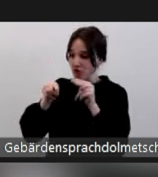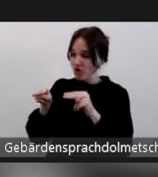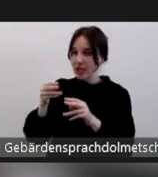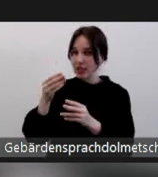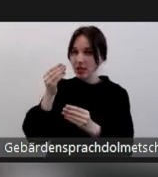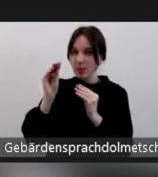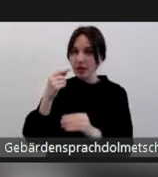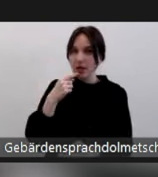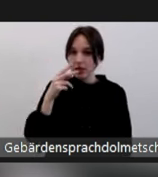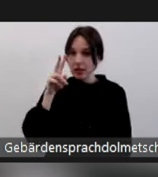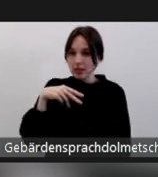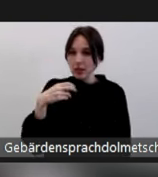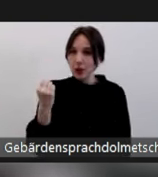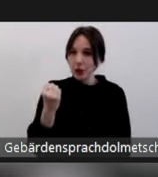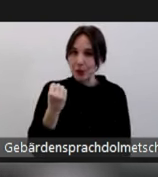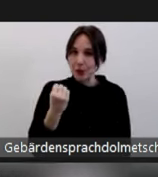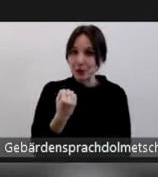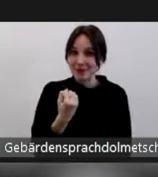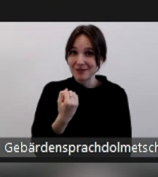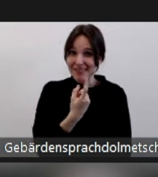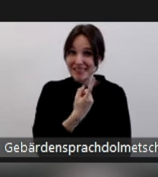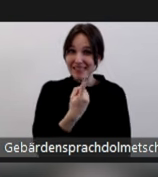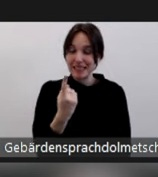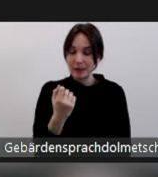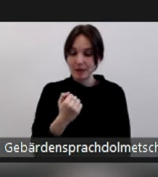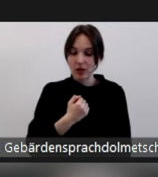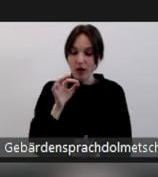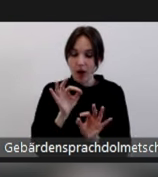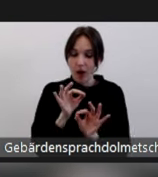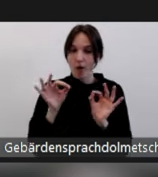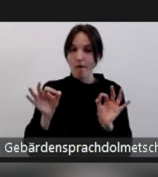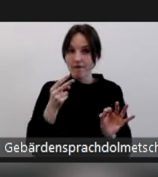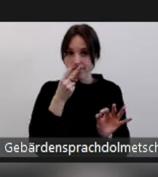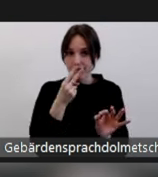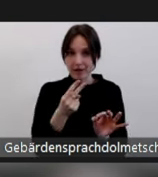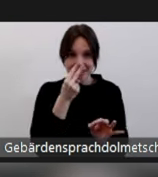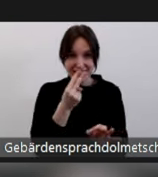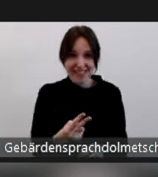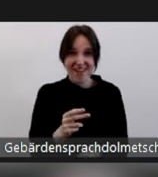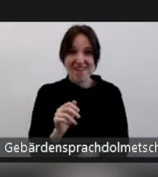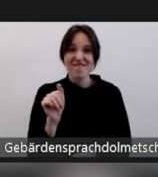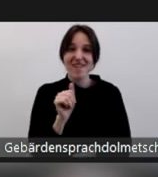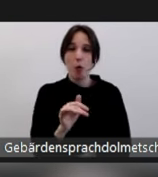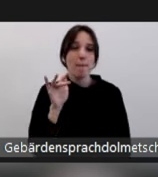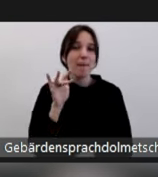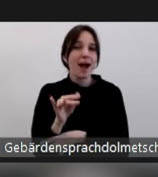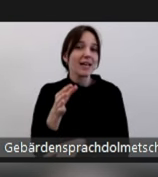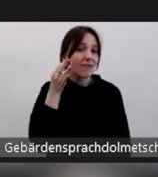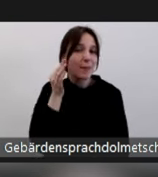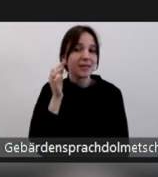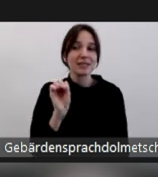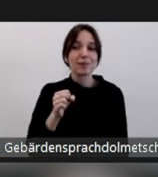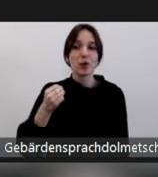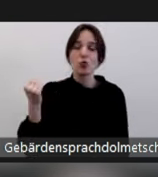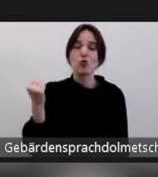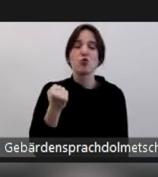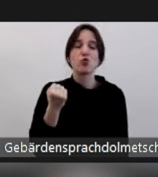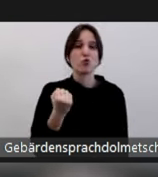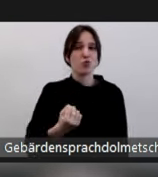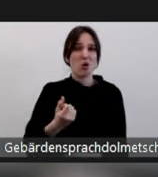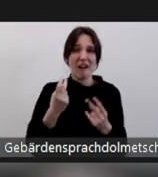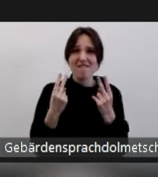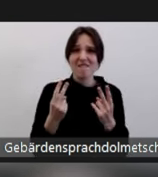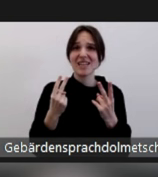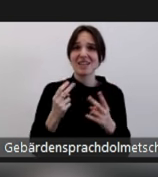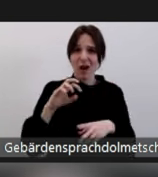wenn Sie da mal einen Blick reinwagen, dann kriegen Sie eine ungefähre Vorstellung, wie groß das Thema Antifeminismus eben auch mit tagesaktuellen